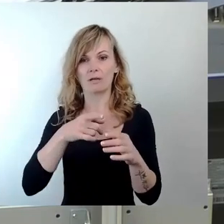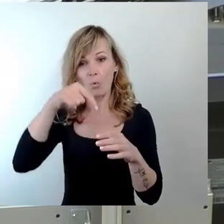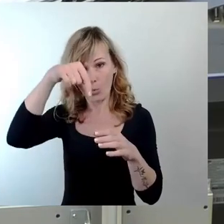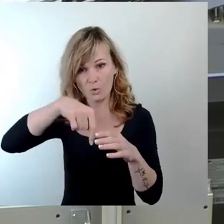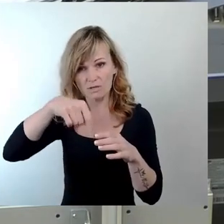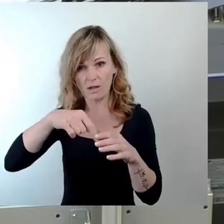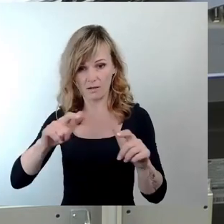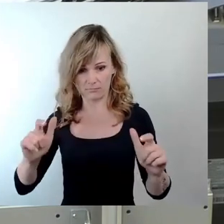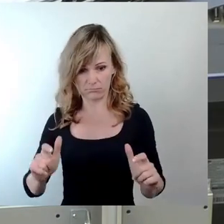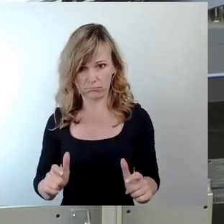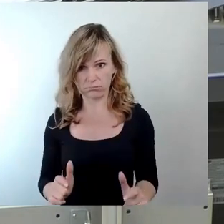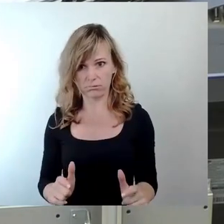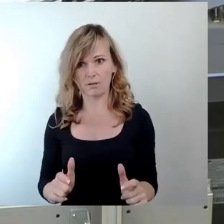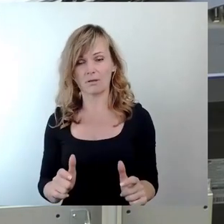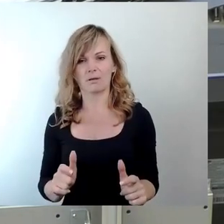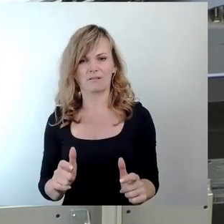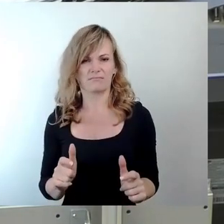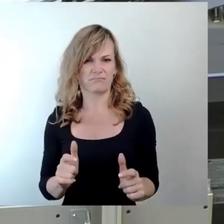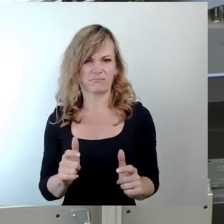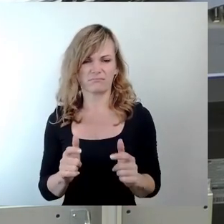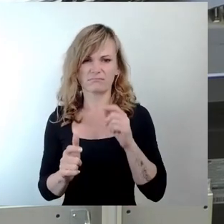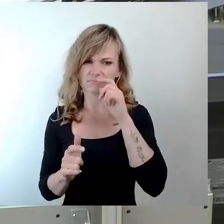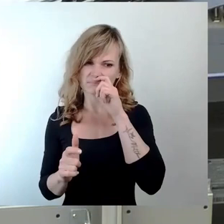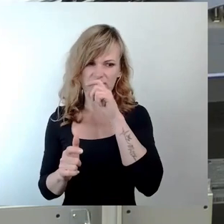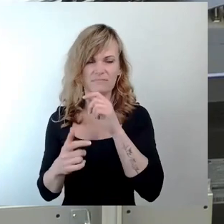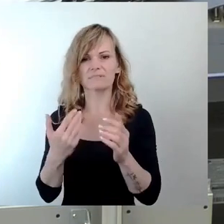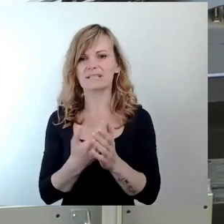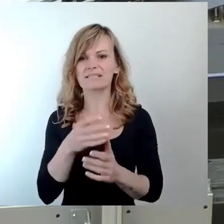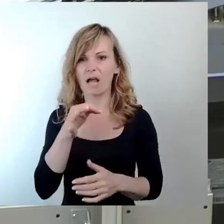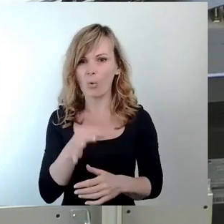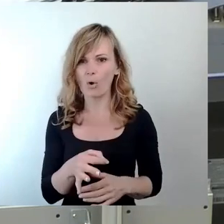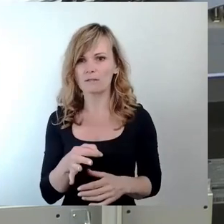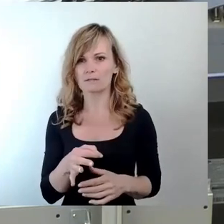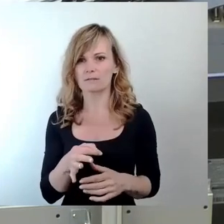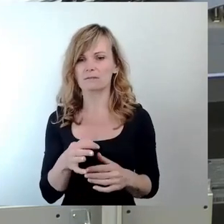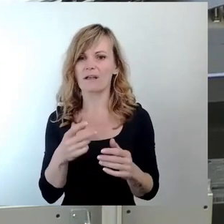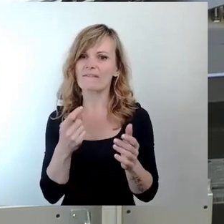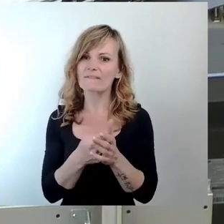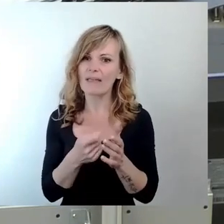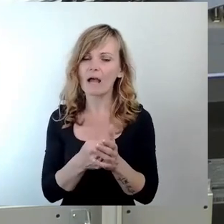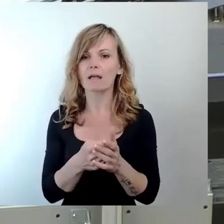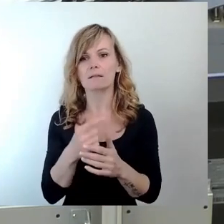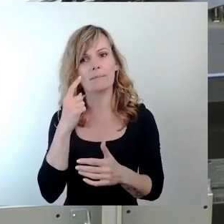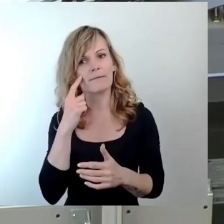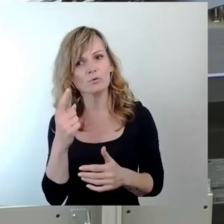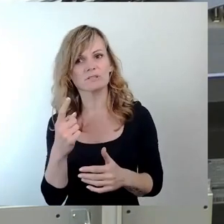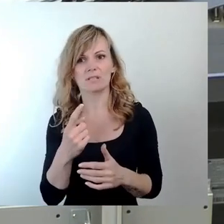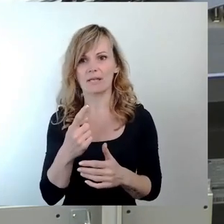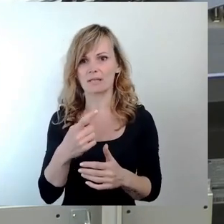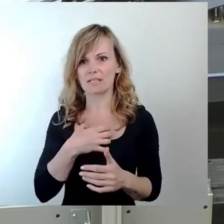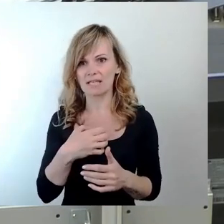das zeigt für mich eigentlich, dass die Wertigkeit dieses Ortes offensichtlich im Bewusstsein der Dresdner Bevölkerung nicht so richtig